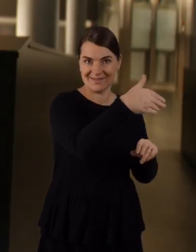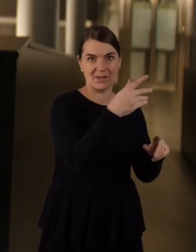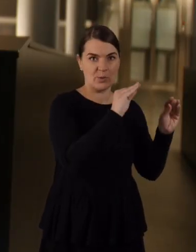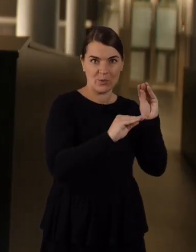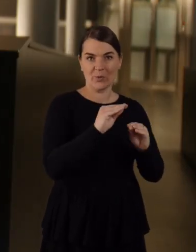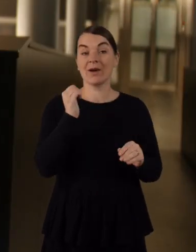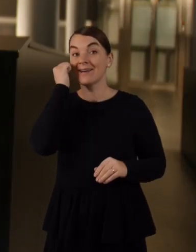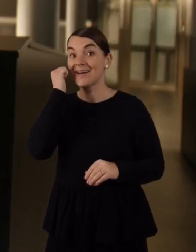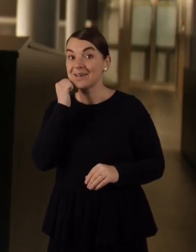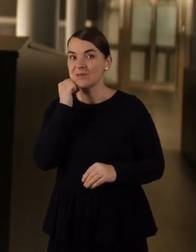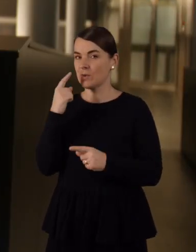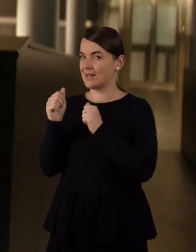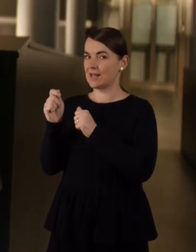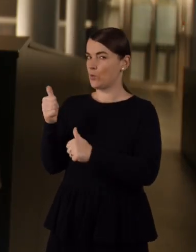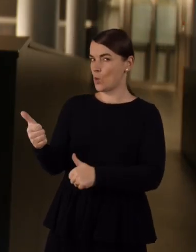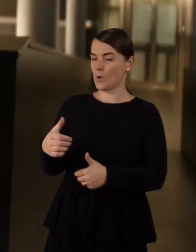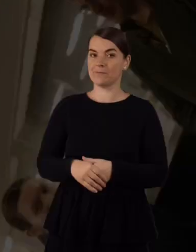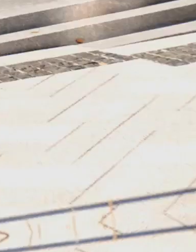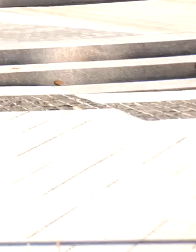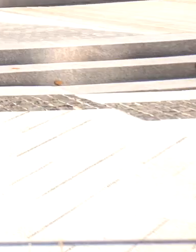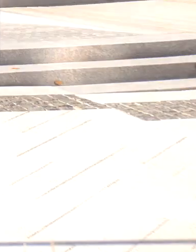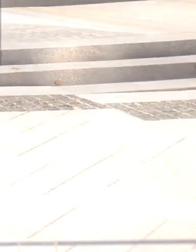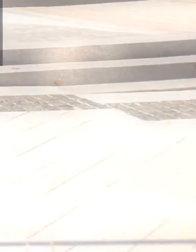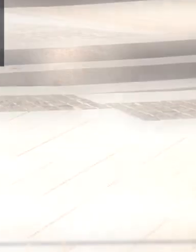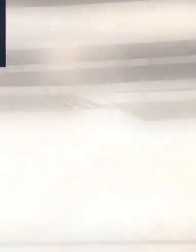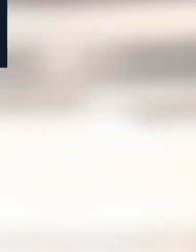jums akmės kūryboje. Ačiū labai. Labai geras interviu.